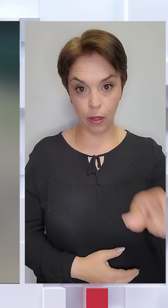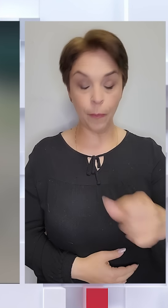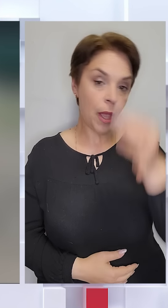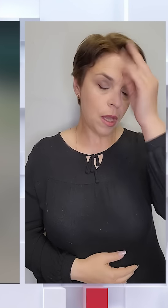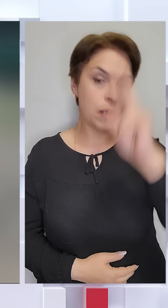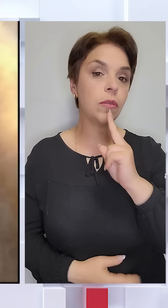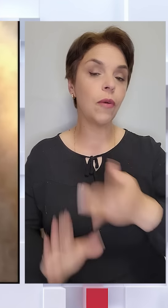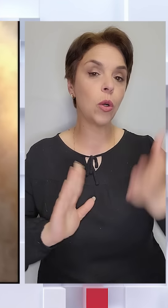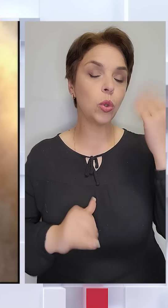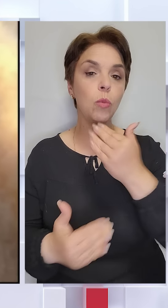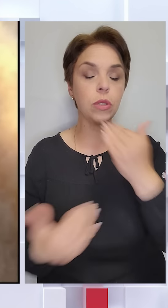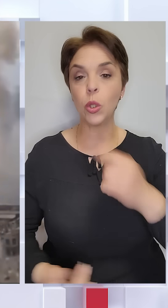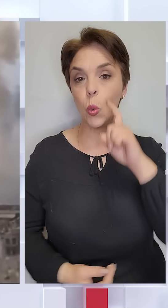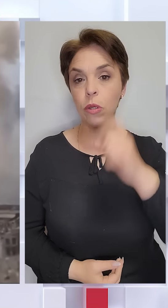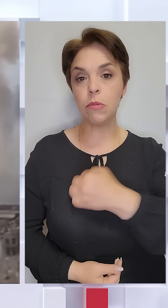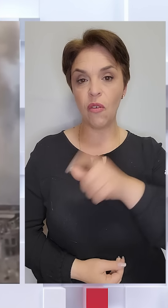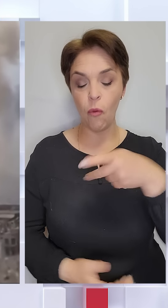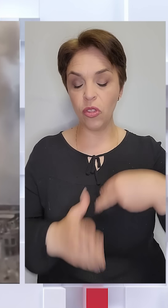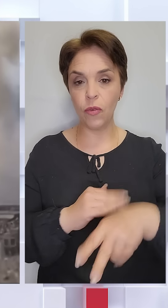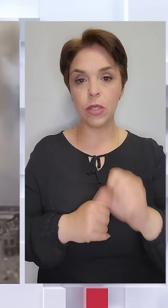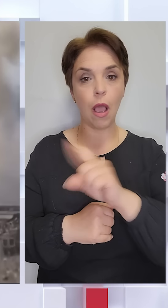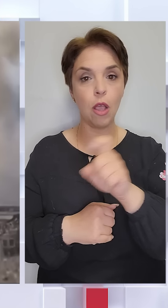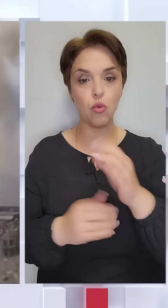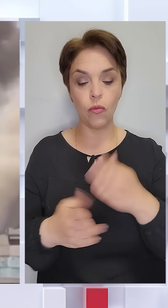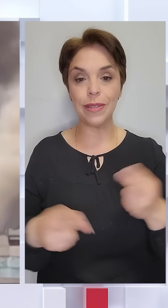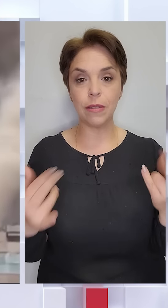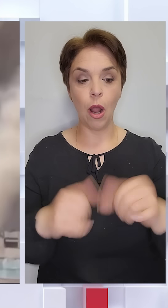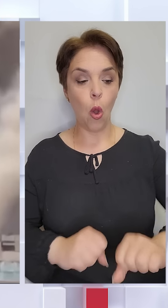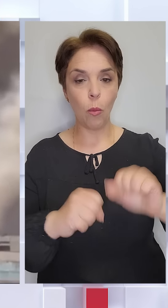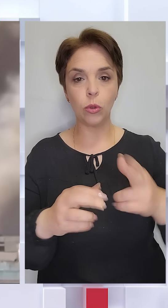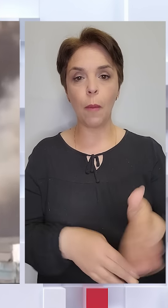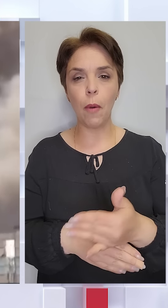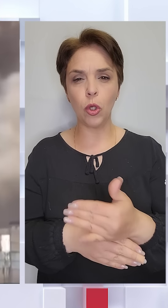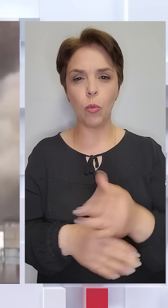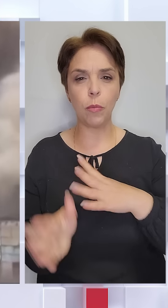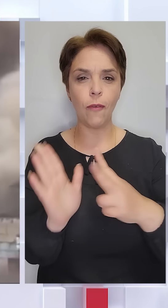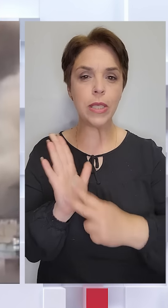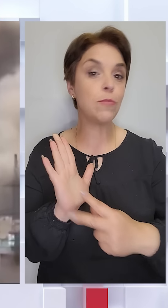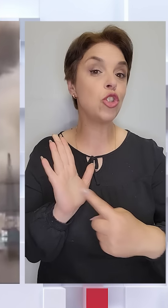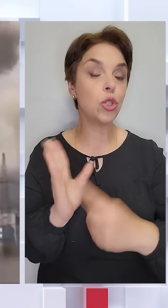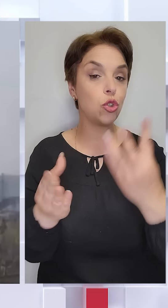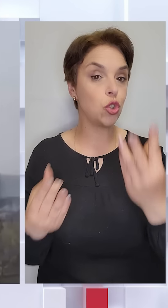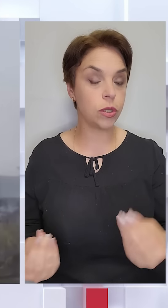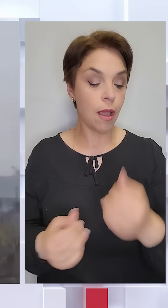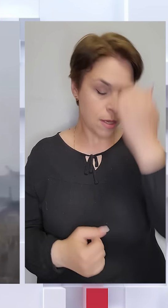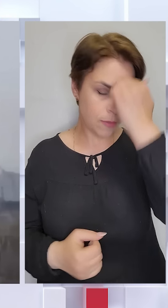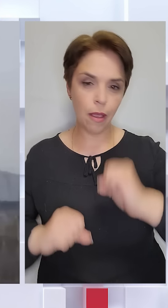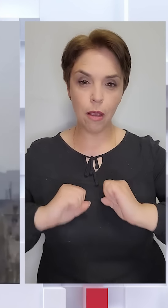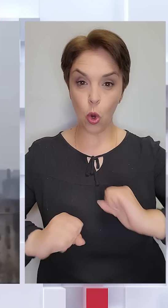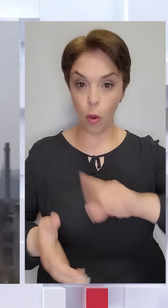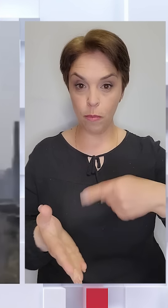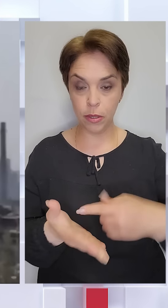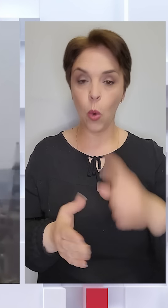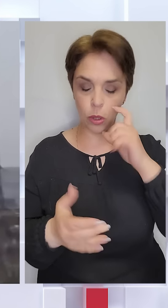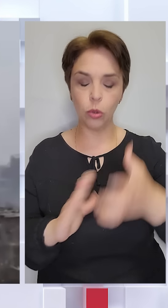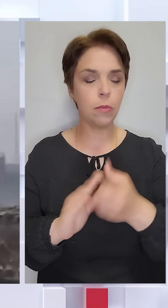два роки тому останній український воїн вийшов з Азовсталі. Оборона Маріуполя тривала довгі – 86 днів. Завдяки героям міста Україна